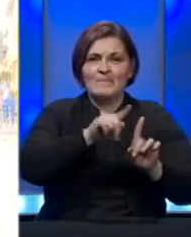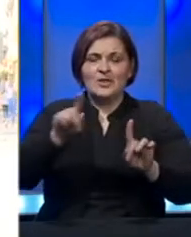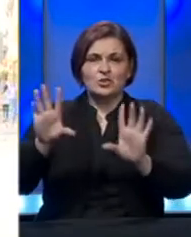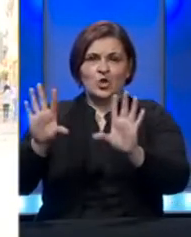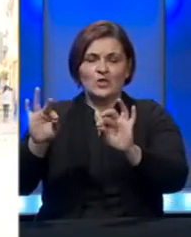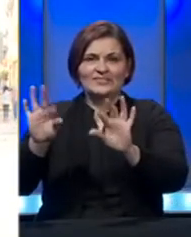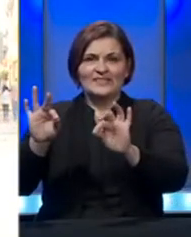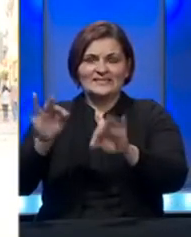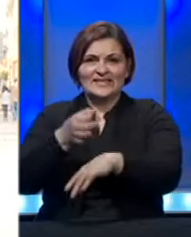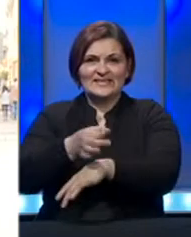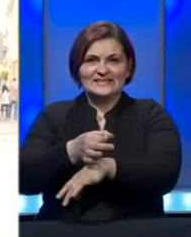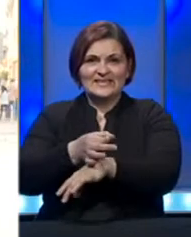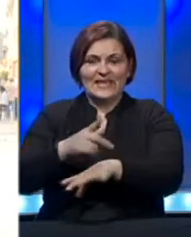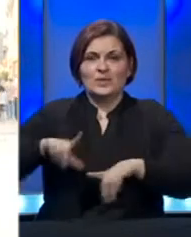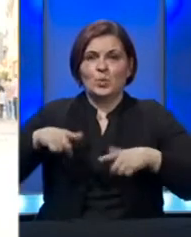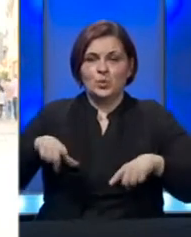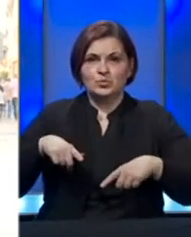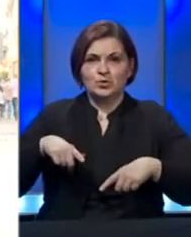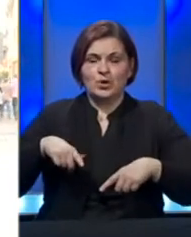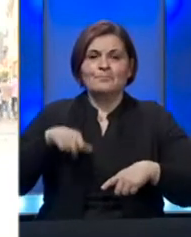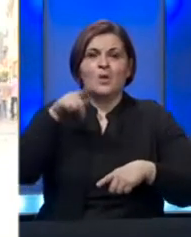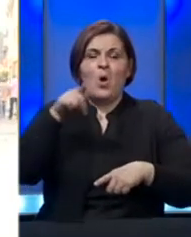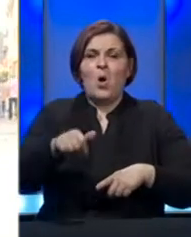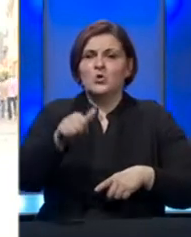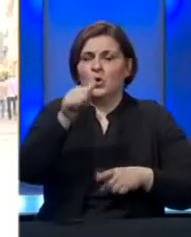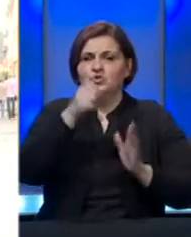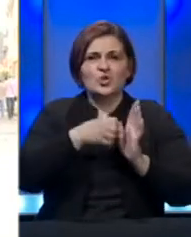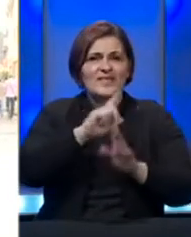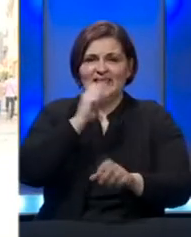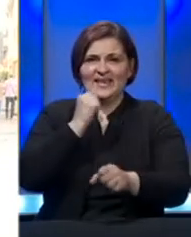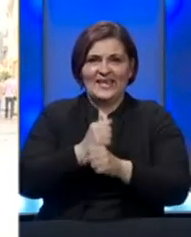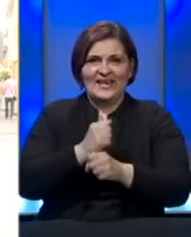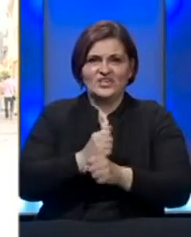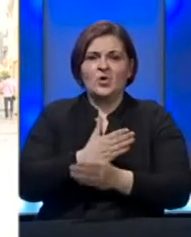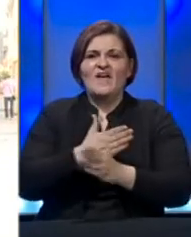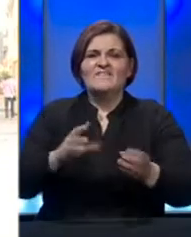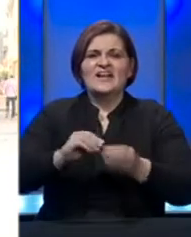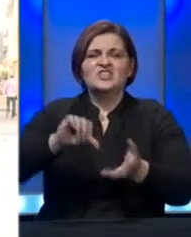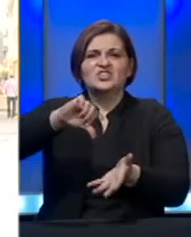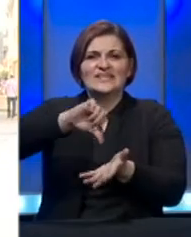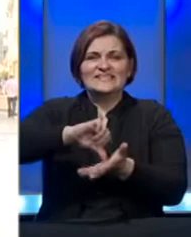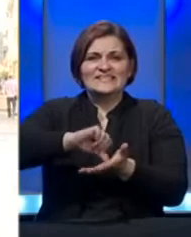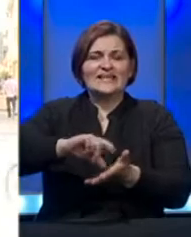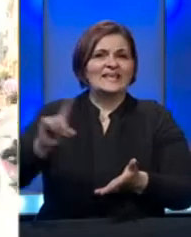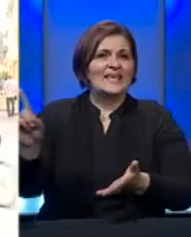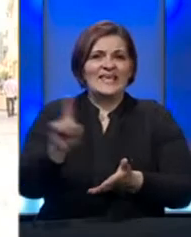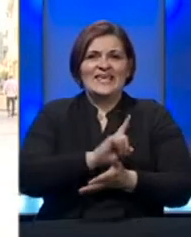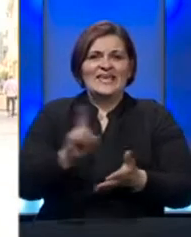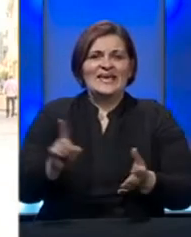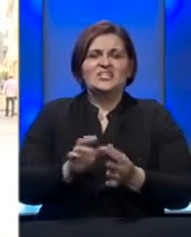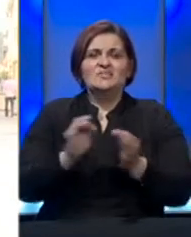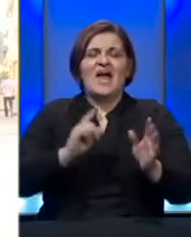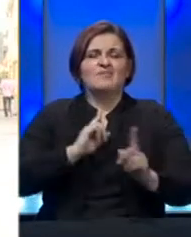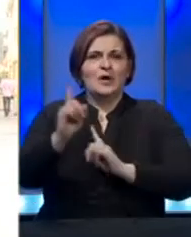10 časova ujutro. Ono što i dalje neće raditi su veliki tržni centri, neće biti javnog